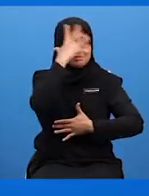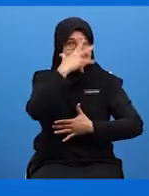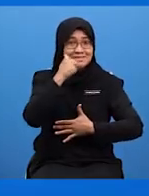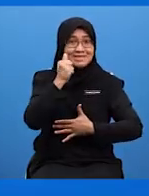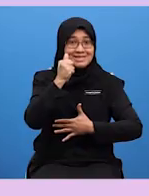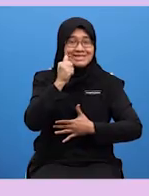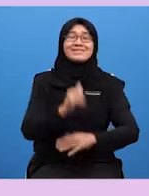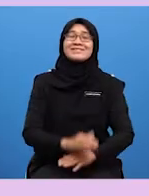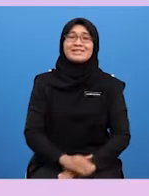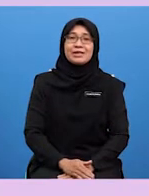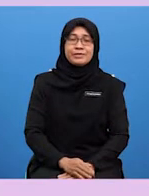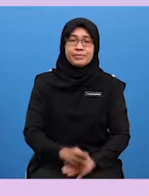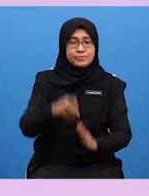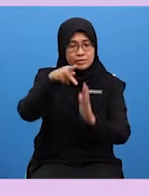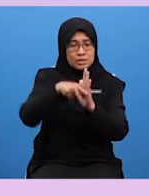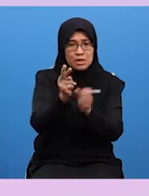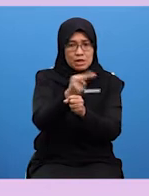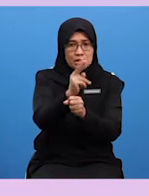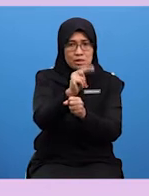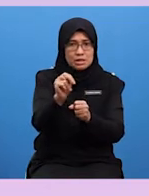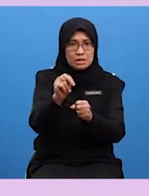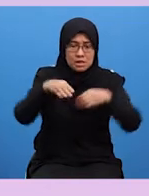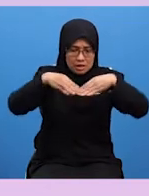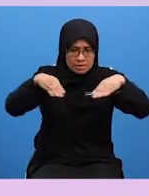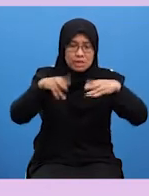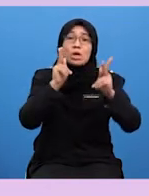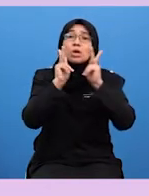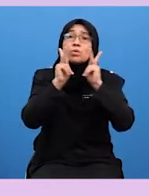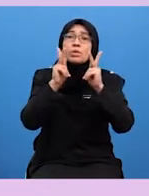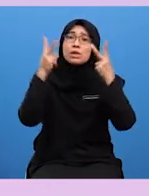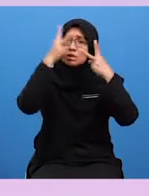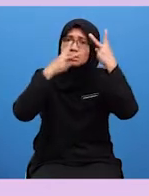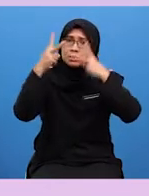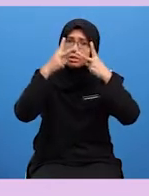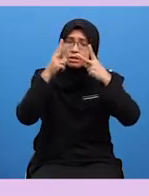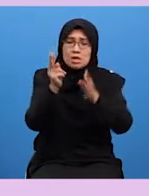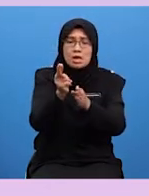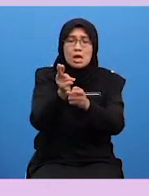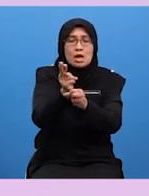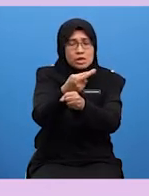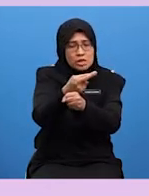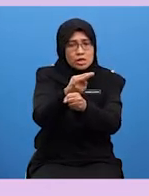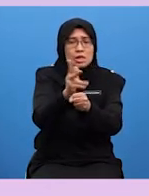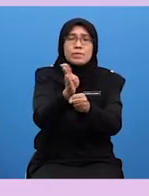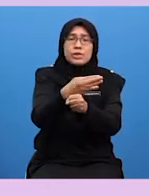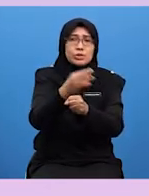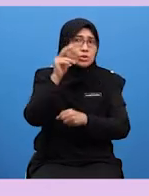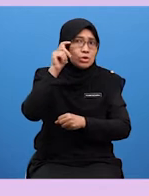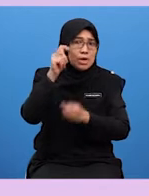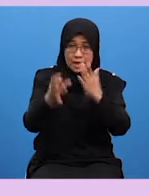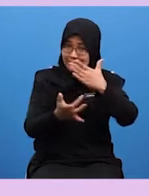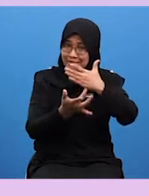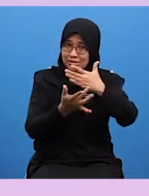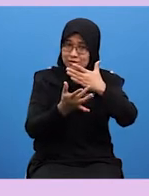kecantikan Perekaan terdiri pada Bidang komunikasi visual, reka bentuk teknologi Dan juga reka bentuk